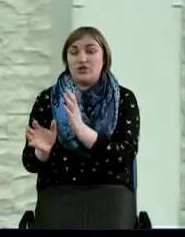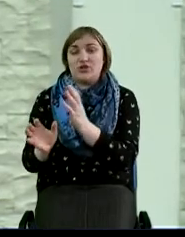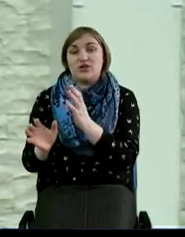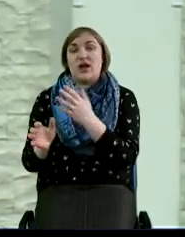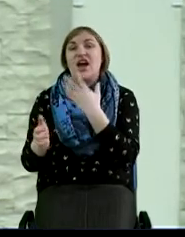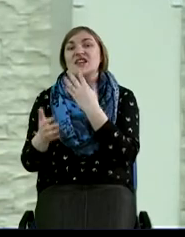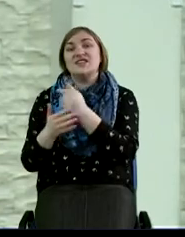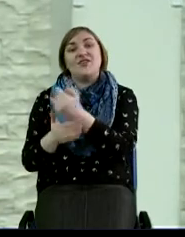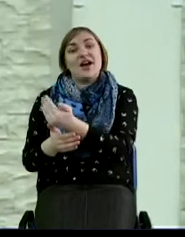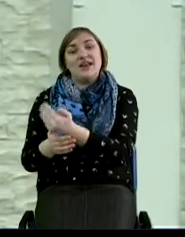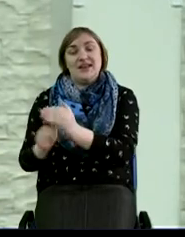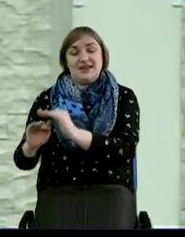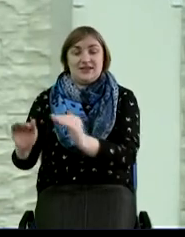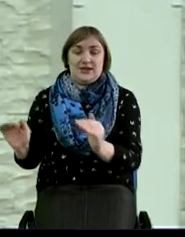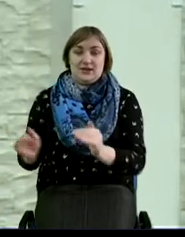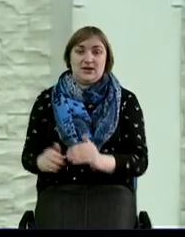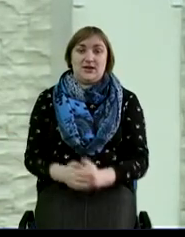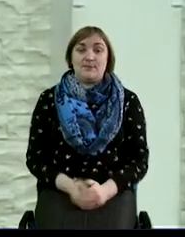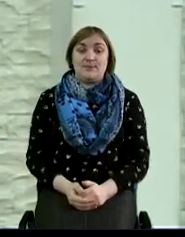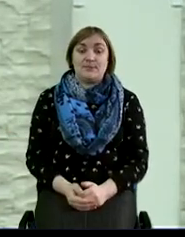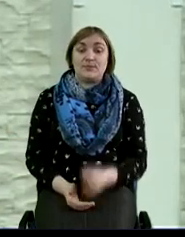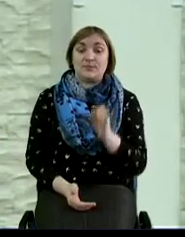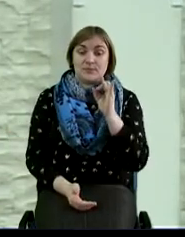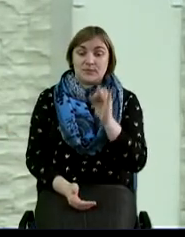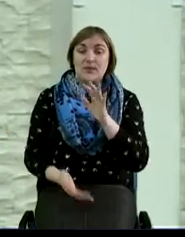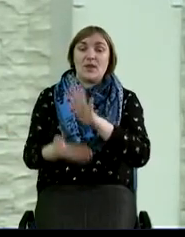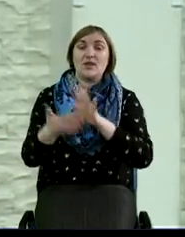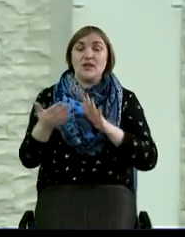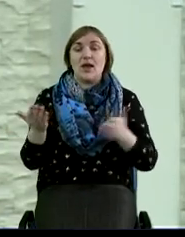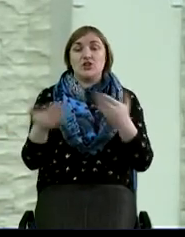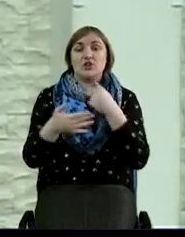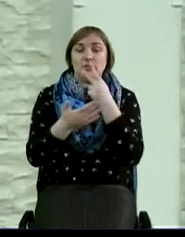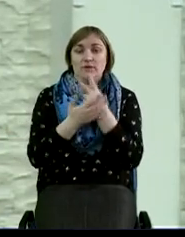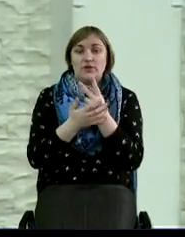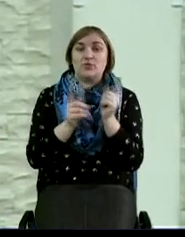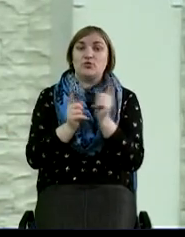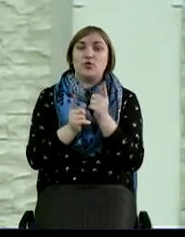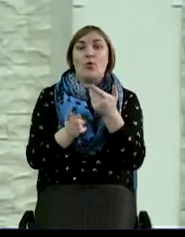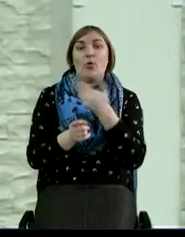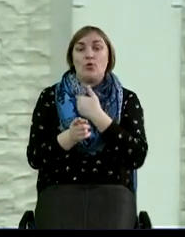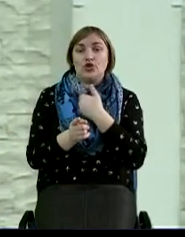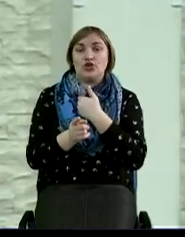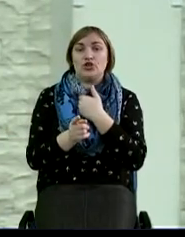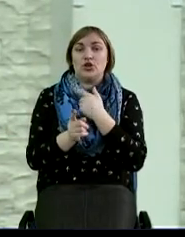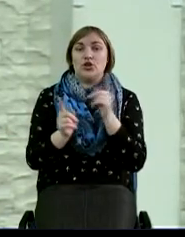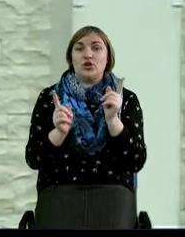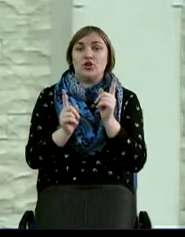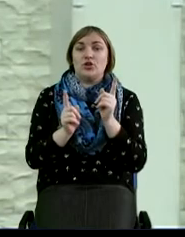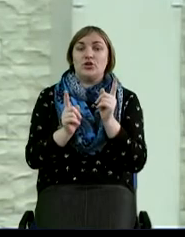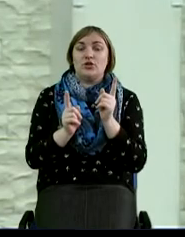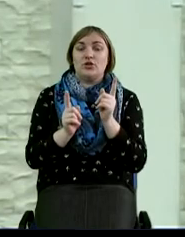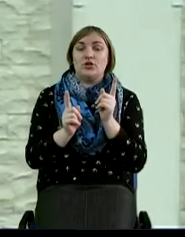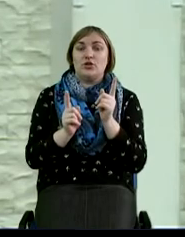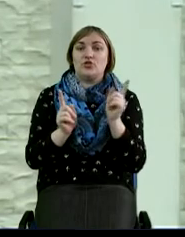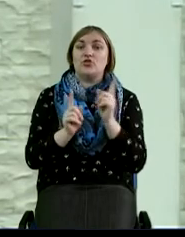своих детей, о своих детях. И дальше мы с вами видим, что хочется, чтобы наши дети не